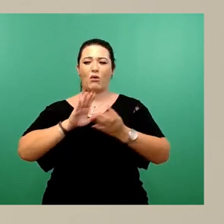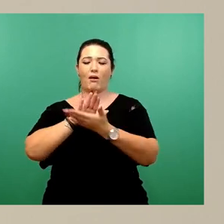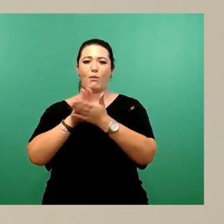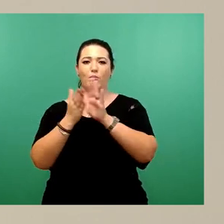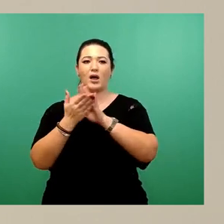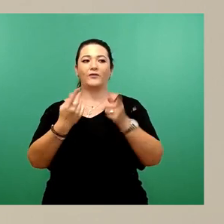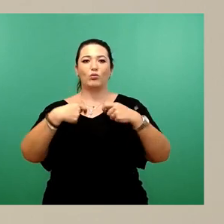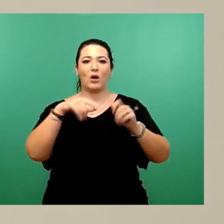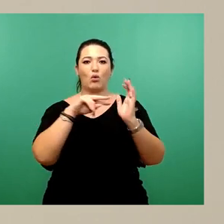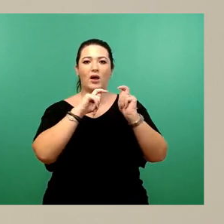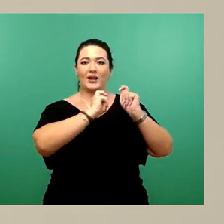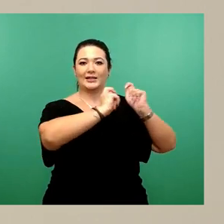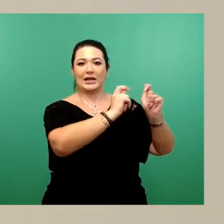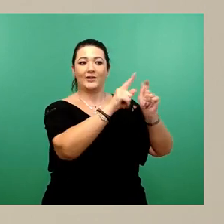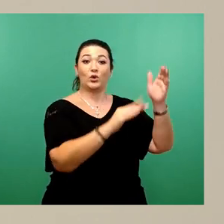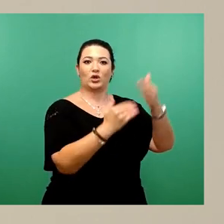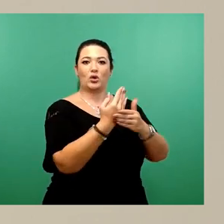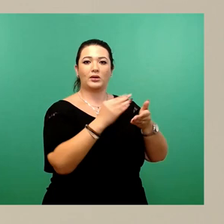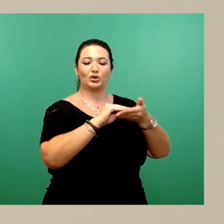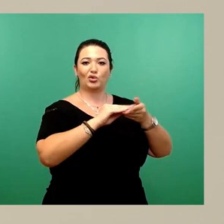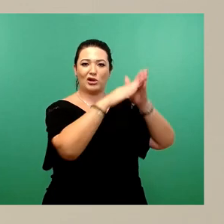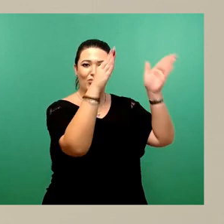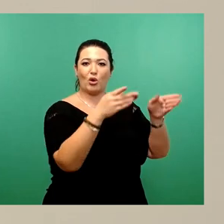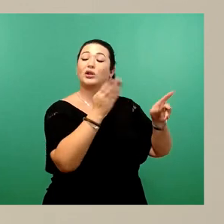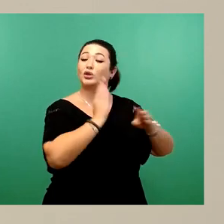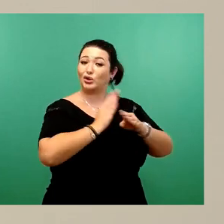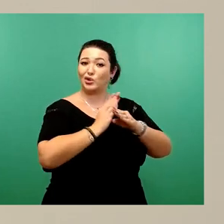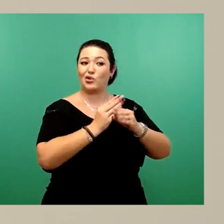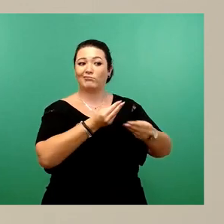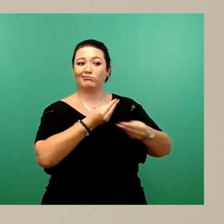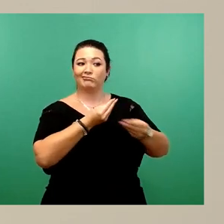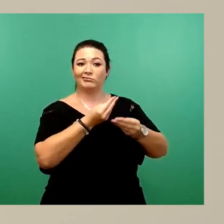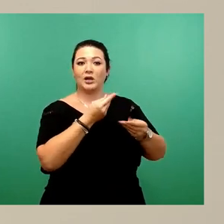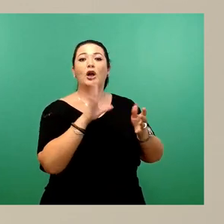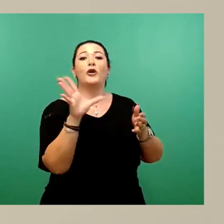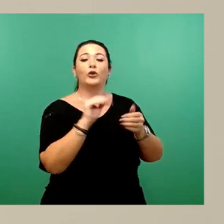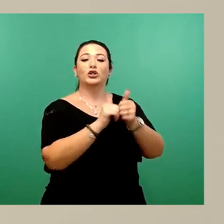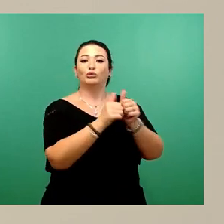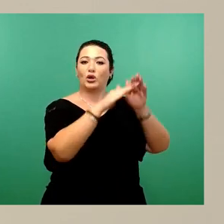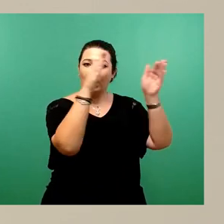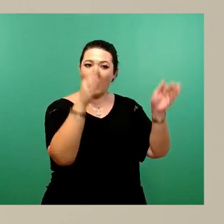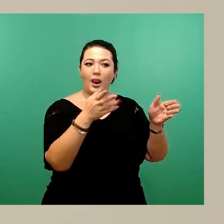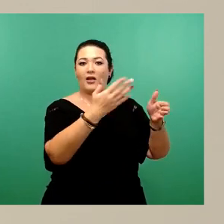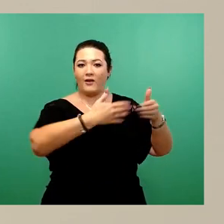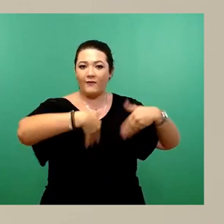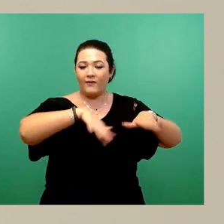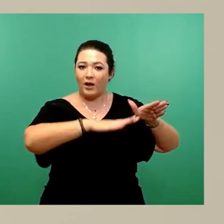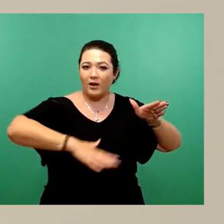für die Errichtung eben des neuen Schulgebäudes mit Turnhalle, Freiflächengestaltung und Pausenanlagen